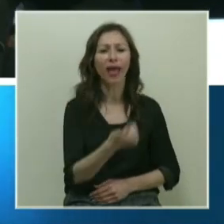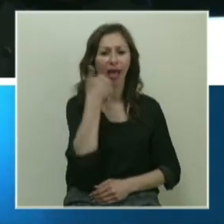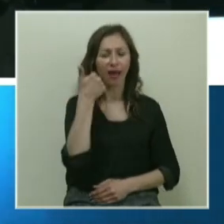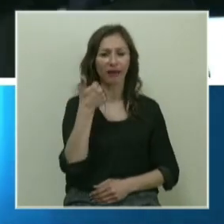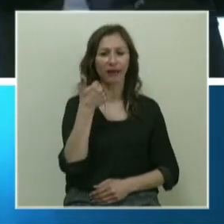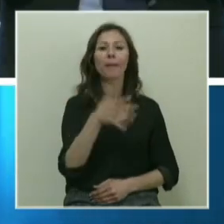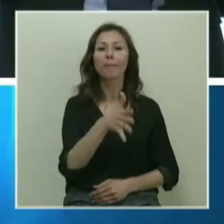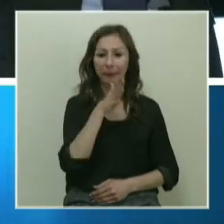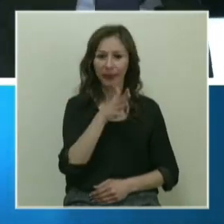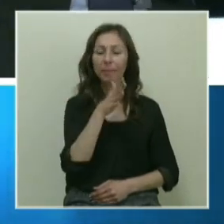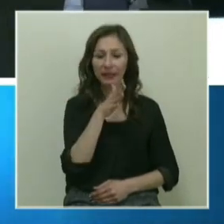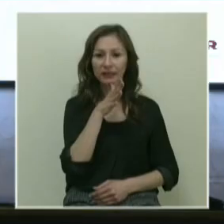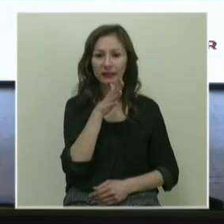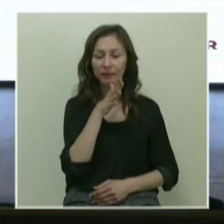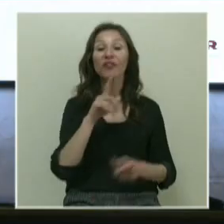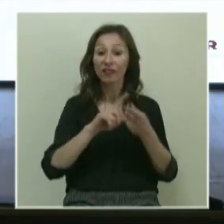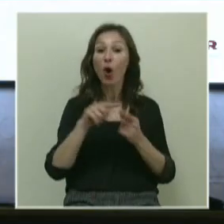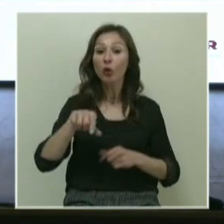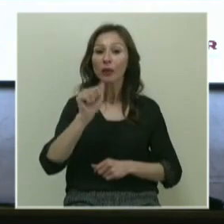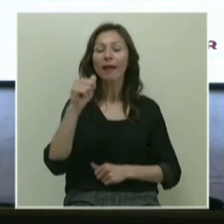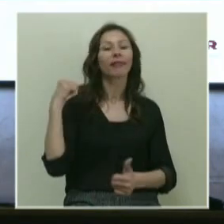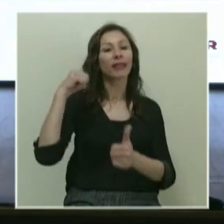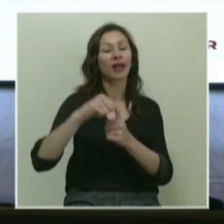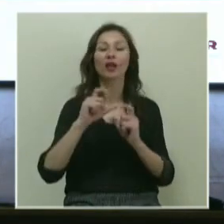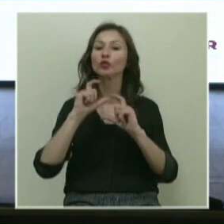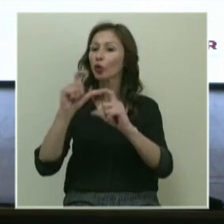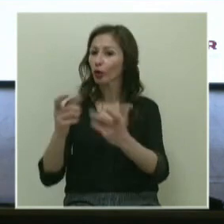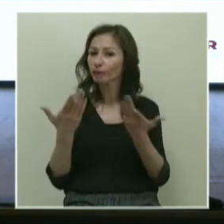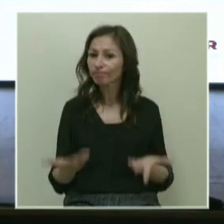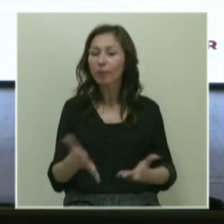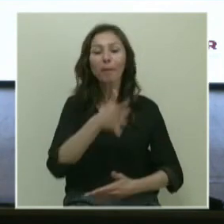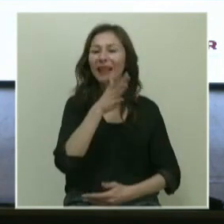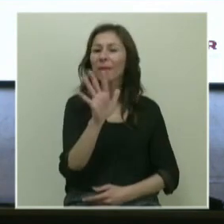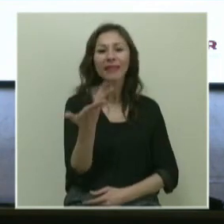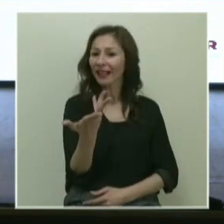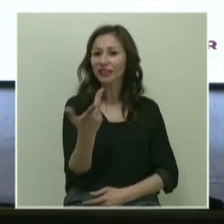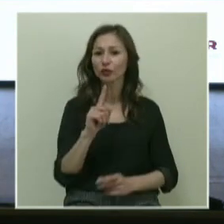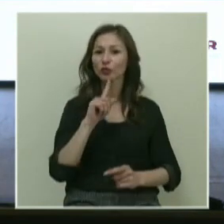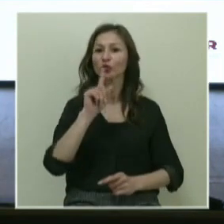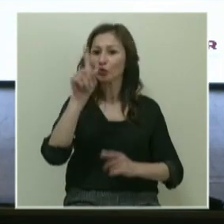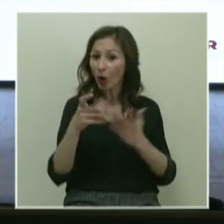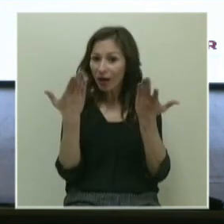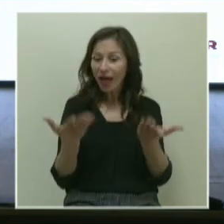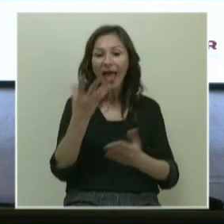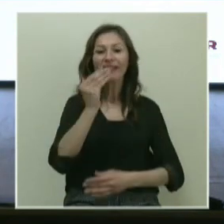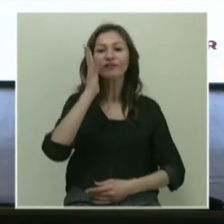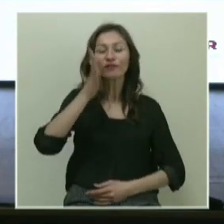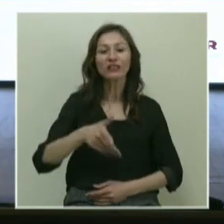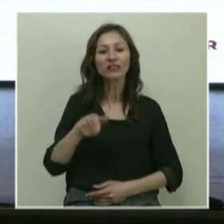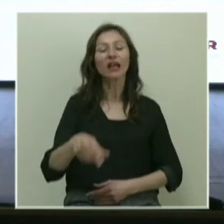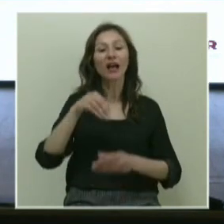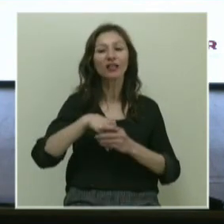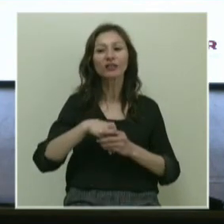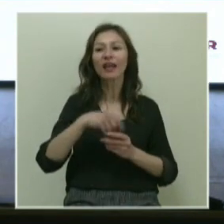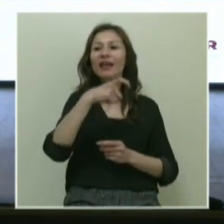bilimdir. Ve o zaman tekrar soruyorum. Bilim nedir sorusuna ben en çok Isaac